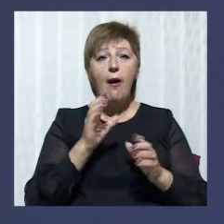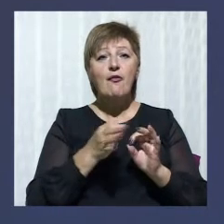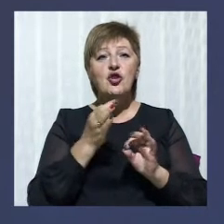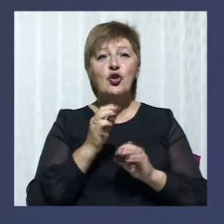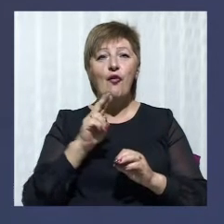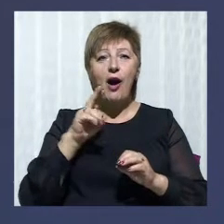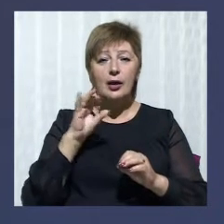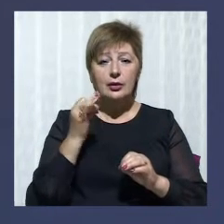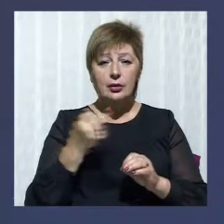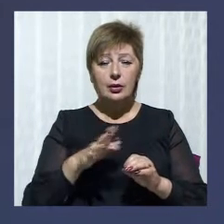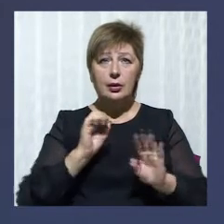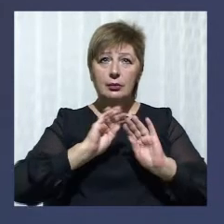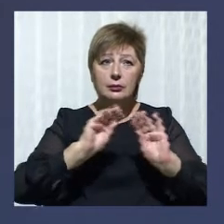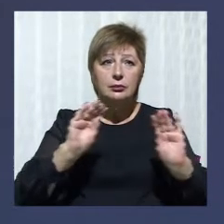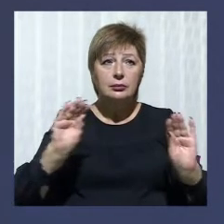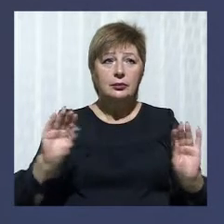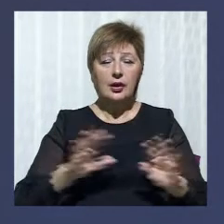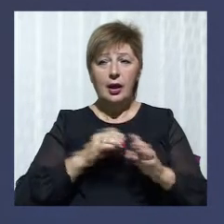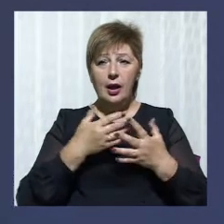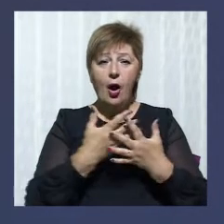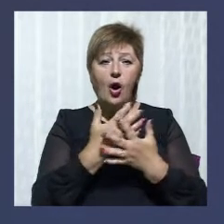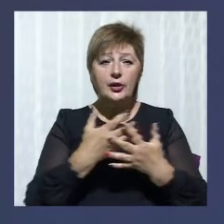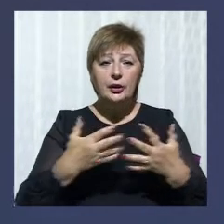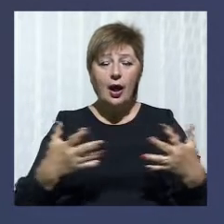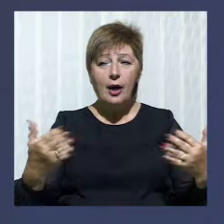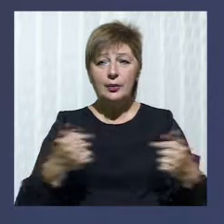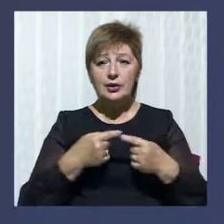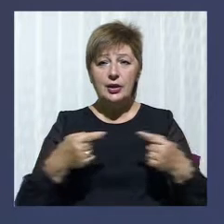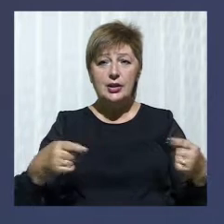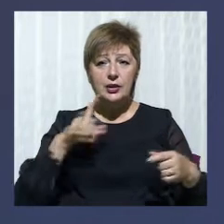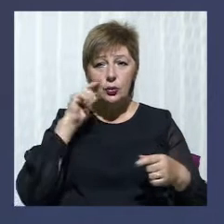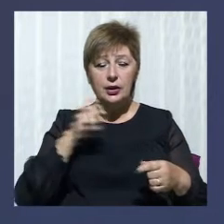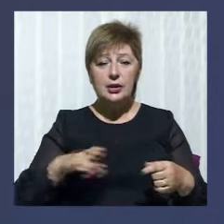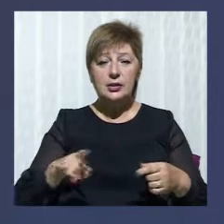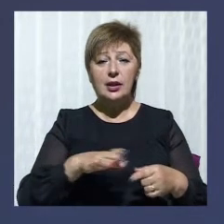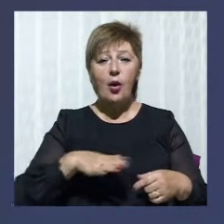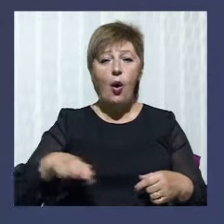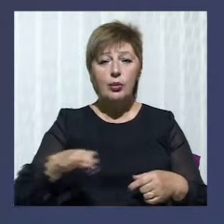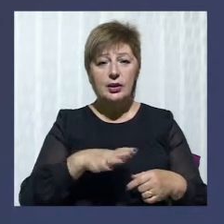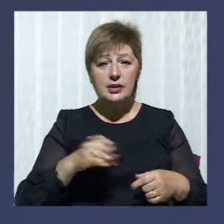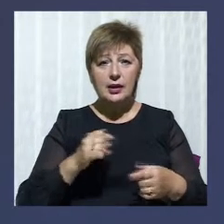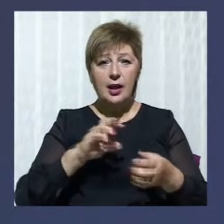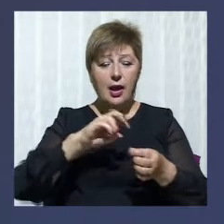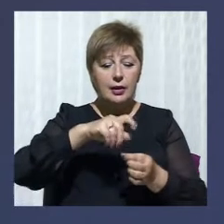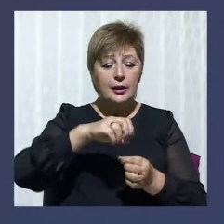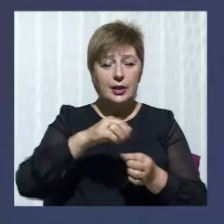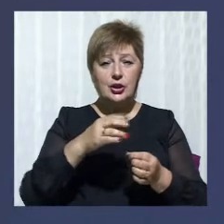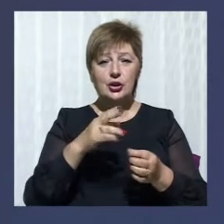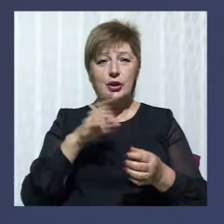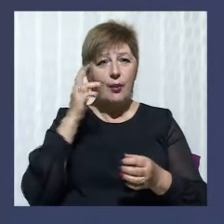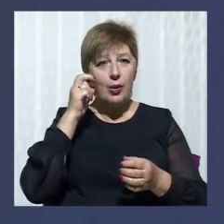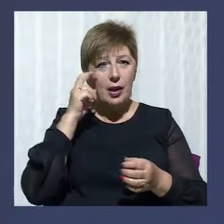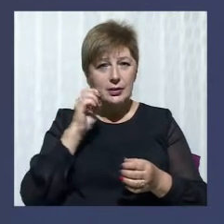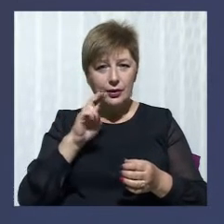викладає на стінах орнамент різних українських областей з пластикових кришечок від пляшок. Подробиці у матеріалі нашого кореспондента